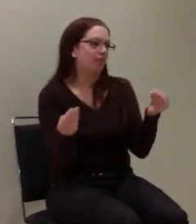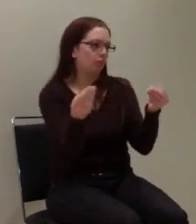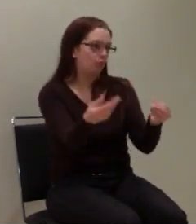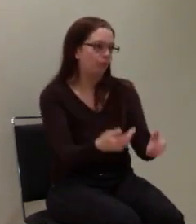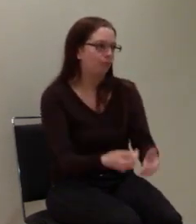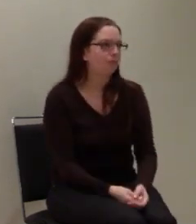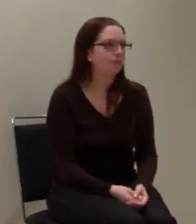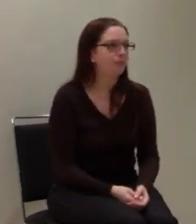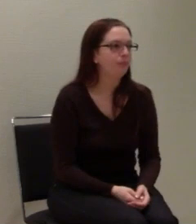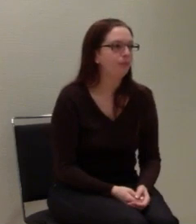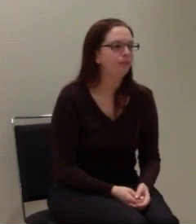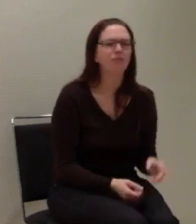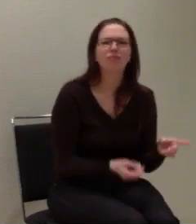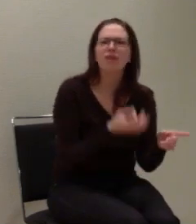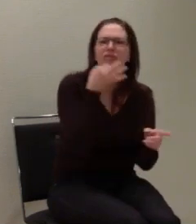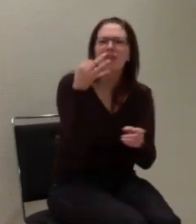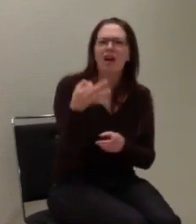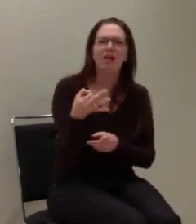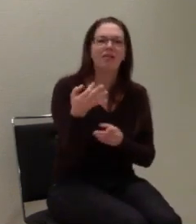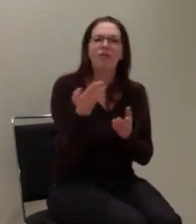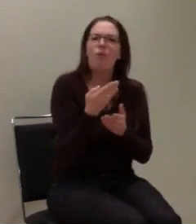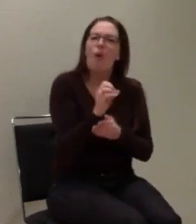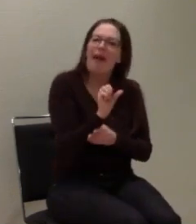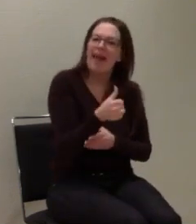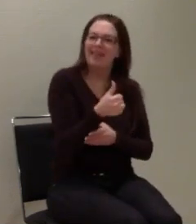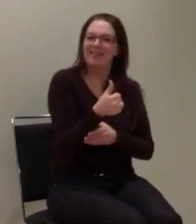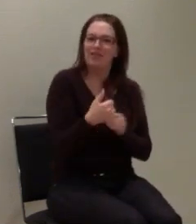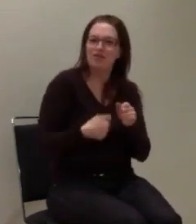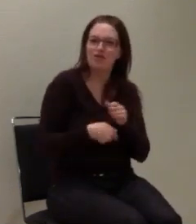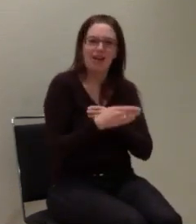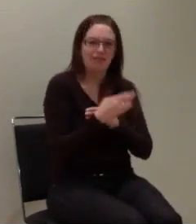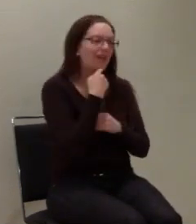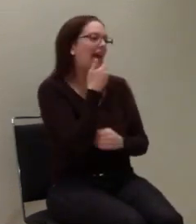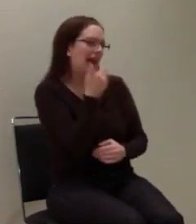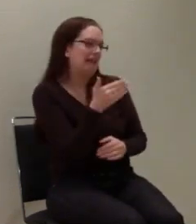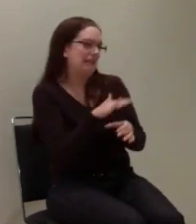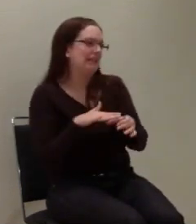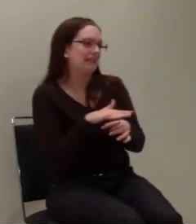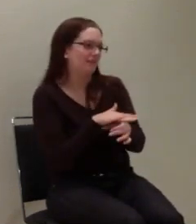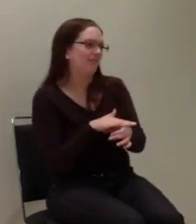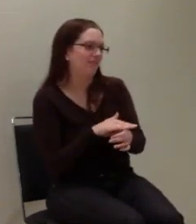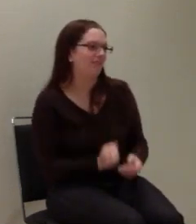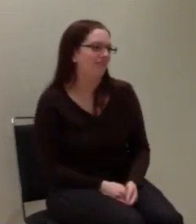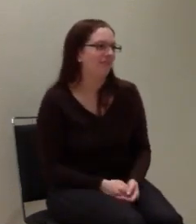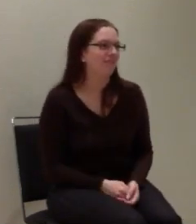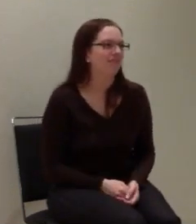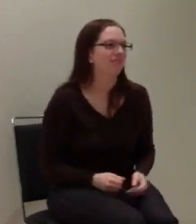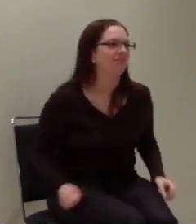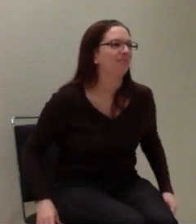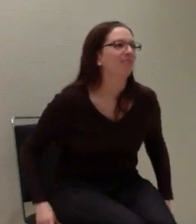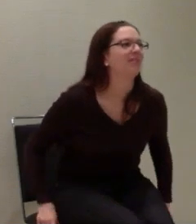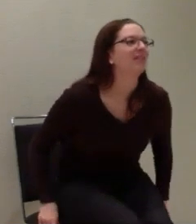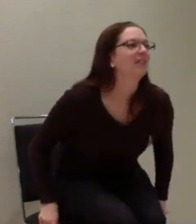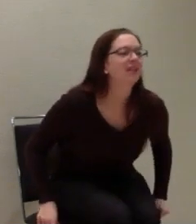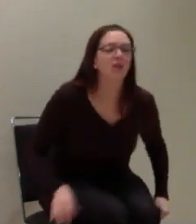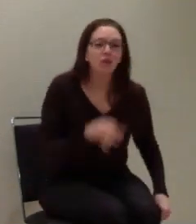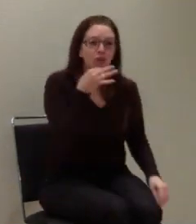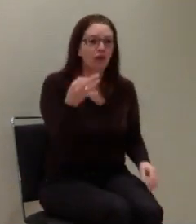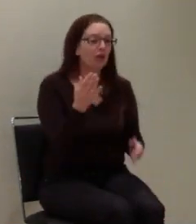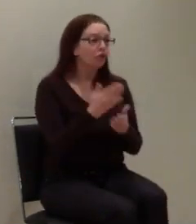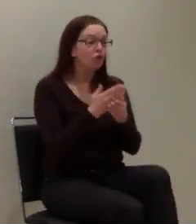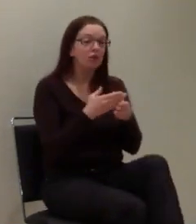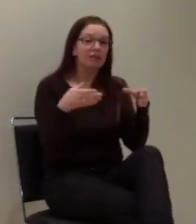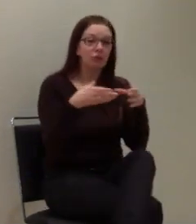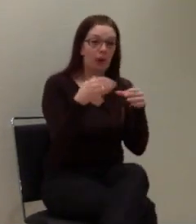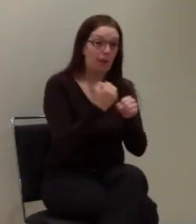Können die sagen, wo es angefangen wird? In Hessen werden wir anfangen. Okay, in Zusammenarbeit mit dem Innenministerium.